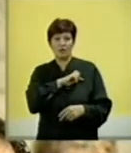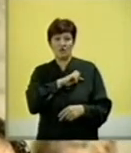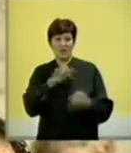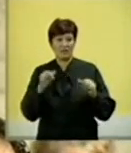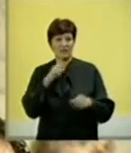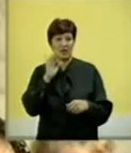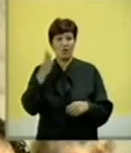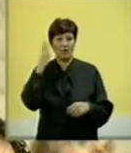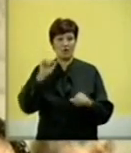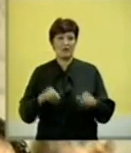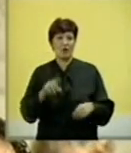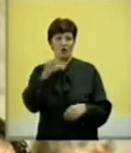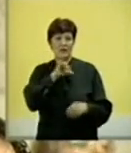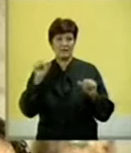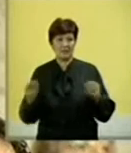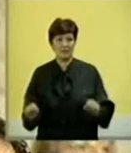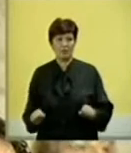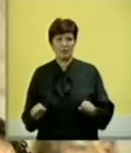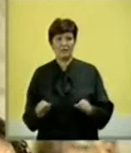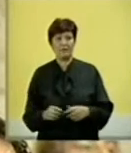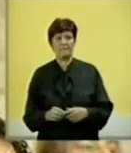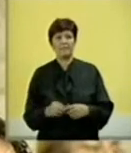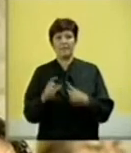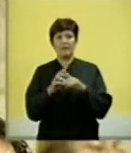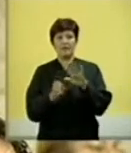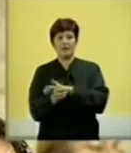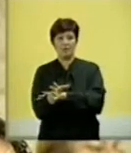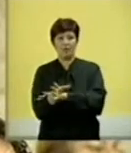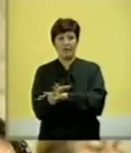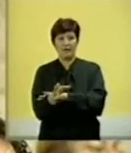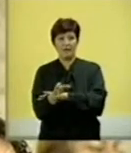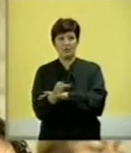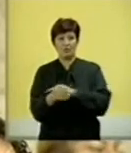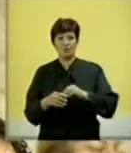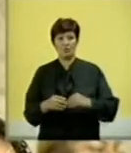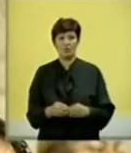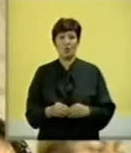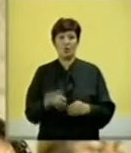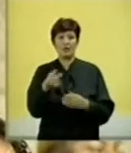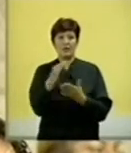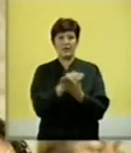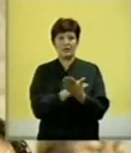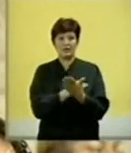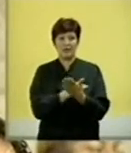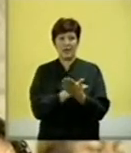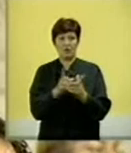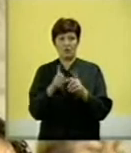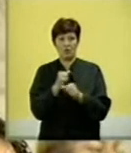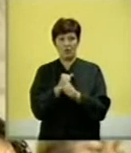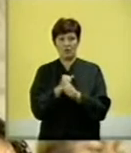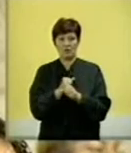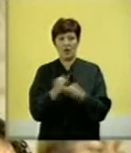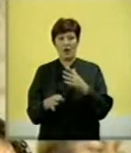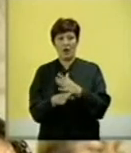organa i pokranjskih organa, lokalnih samuprava, da sprovedu taj zakon u delo i da